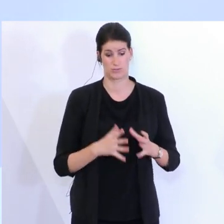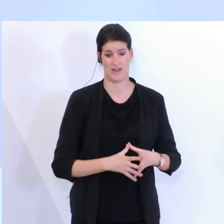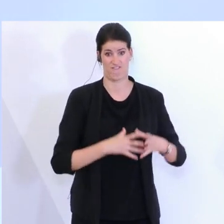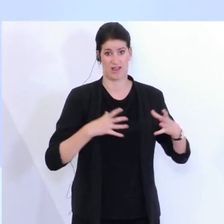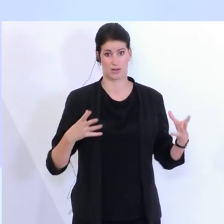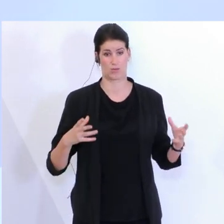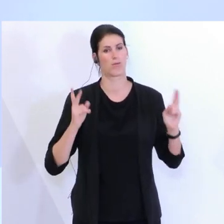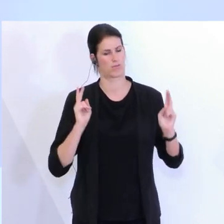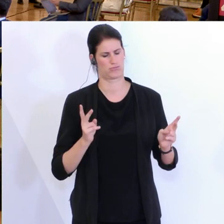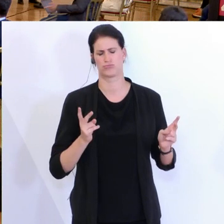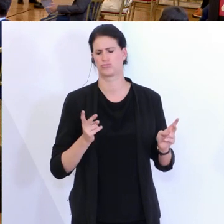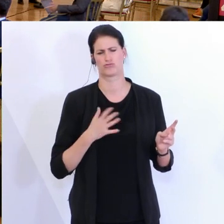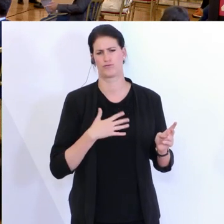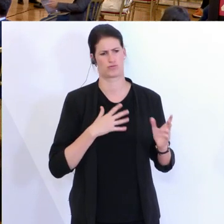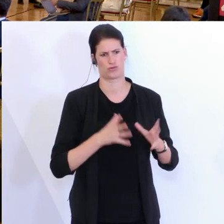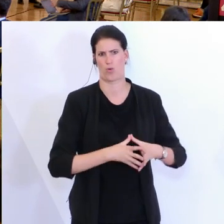natürlich noch einmal mehr werden.